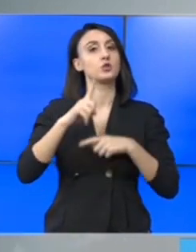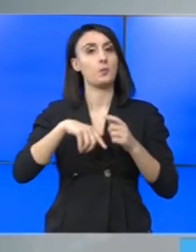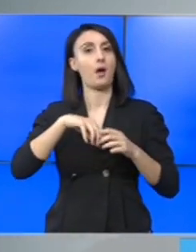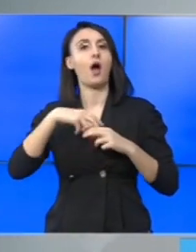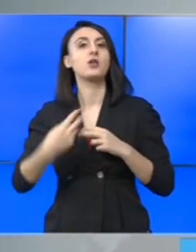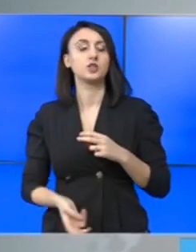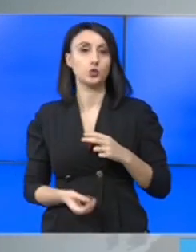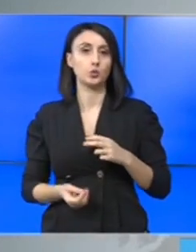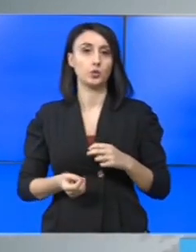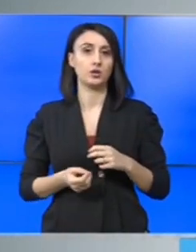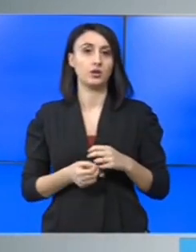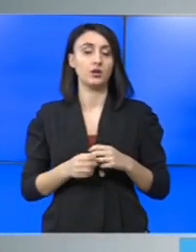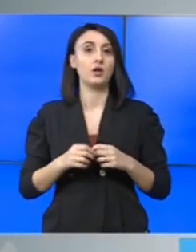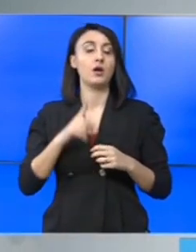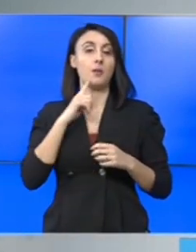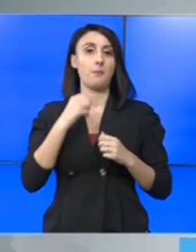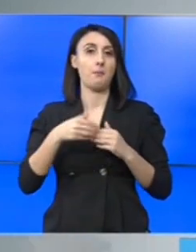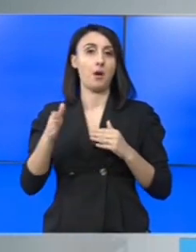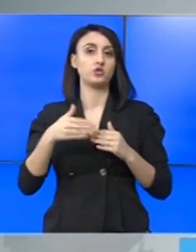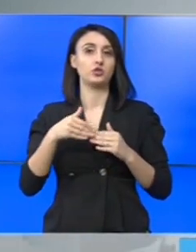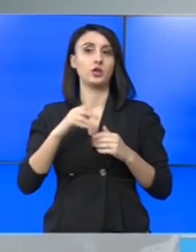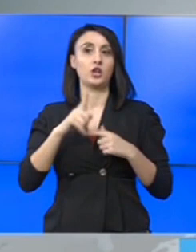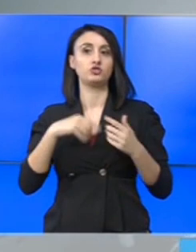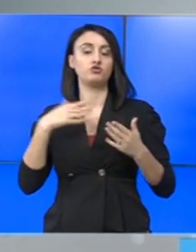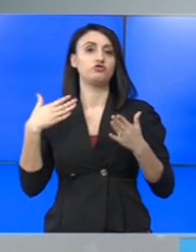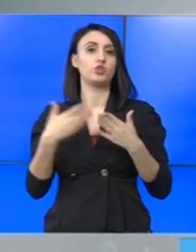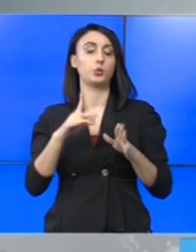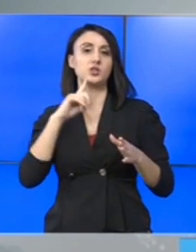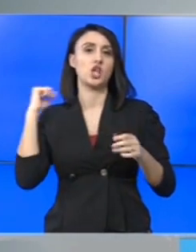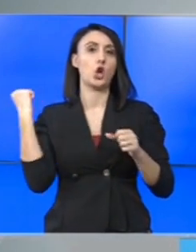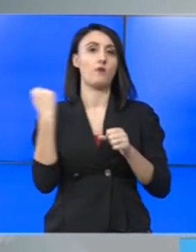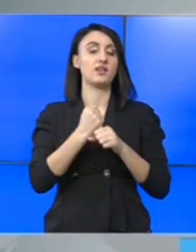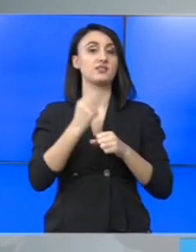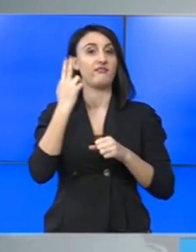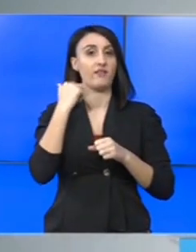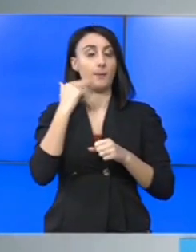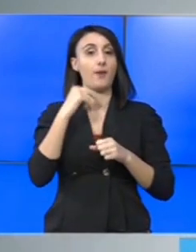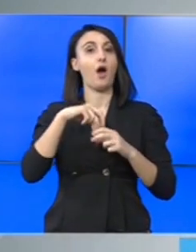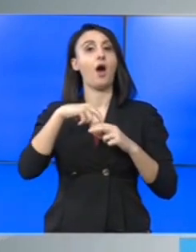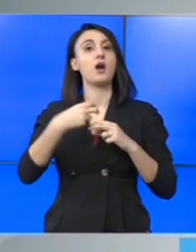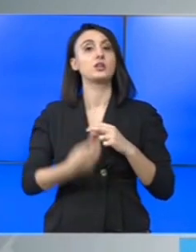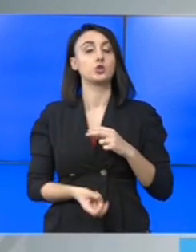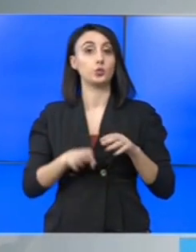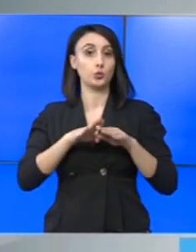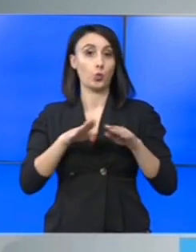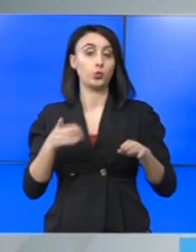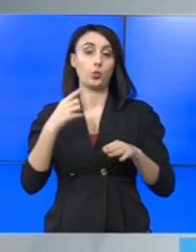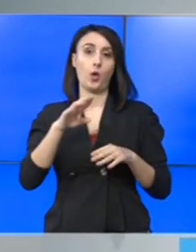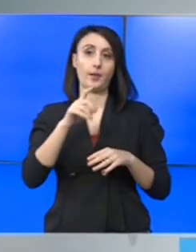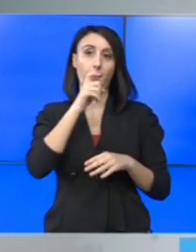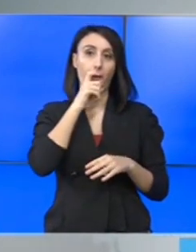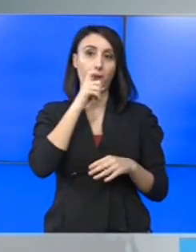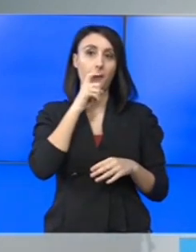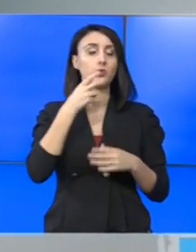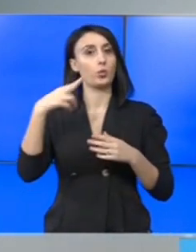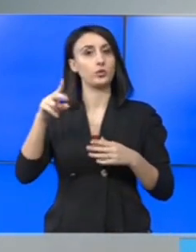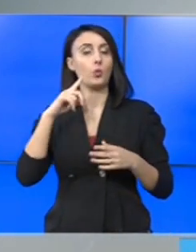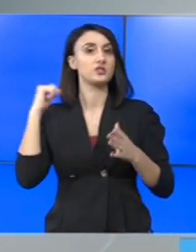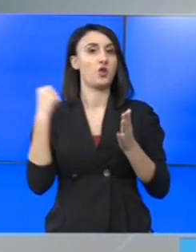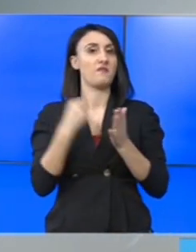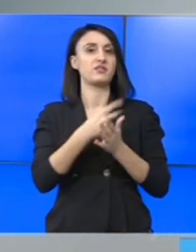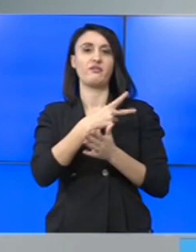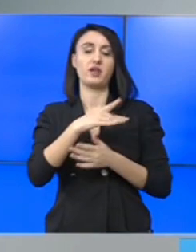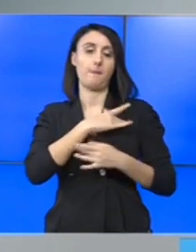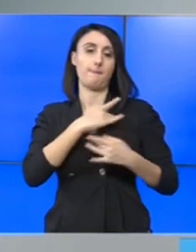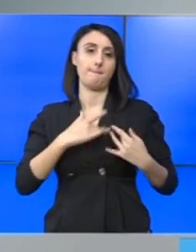trântit violent ușa mașinii și a început să-și lovească nevasta. Victima a căzut pe trotuar, însă agresorul a continuat să dea în ea fără